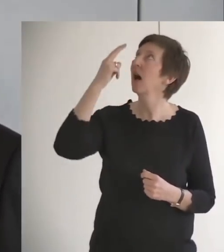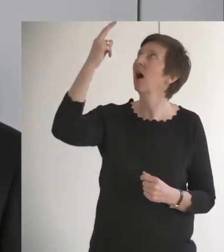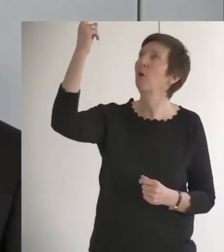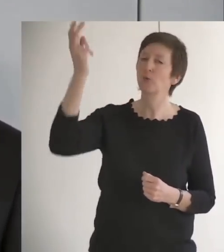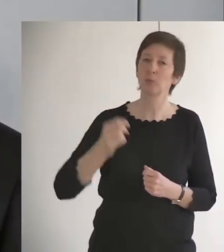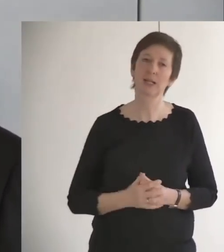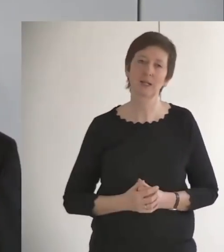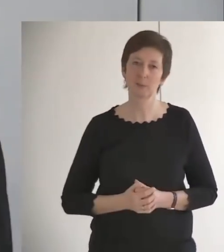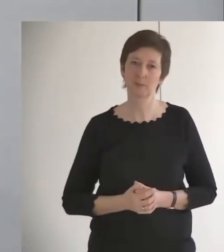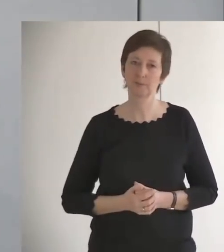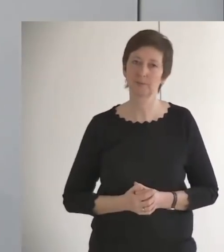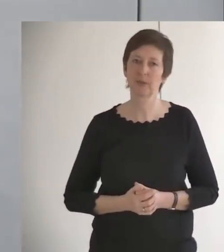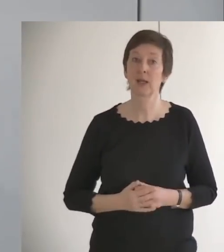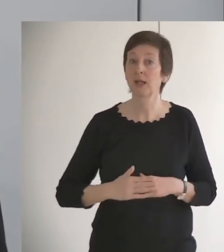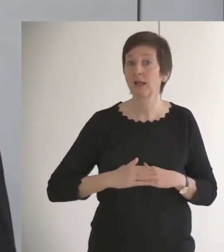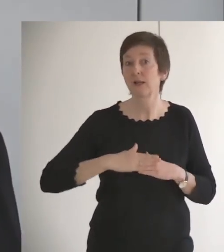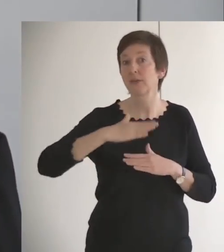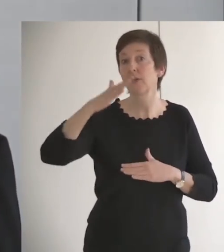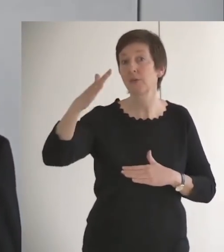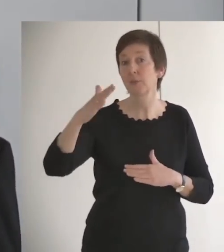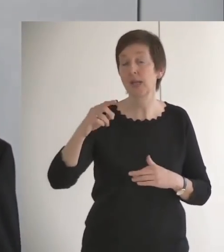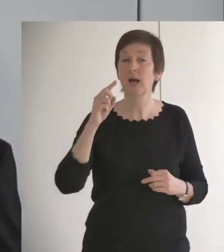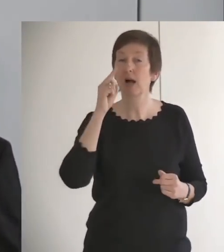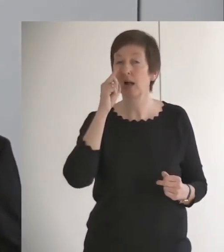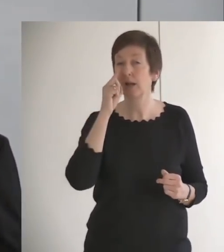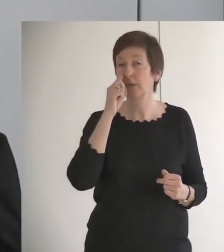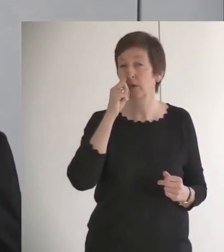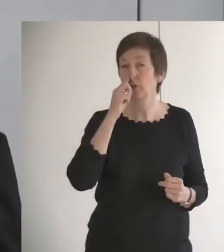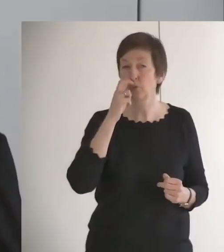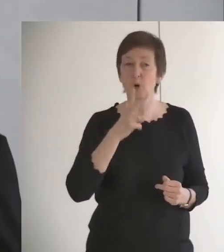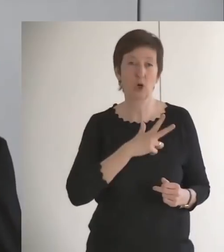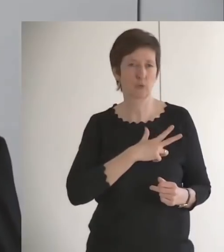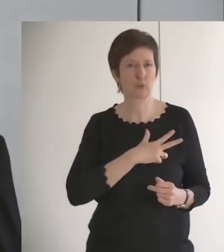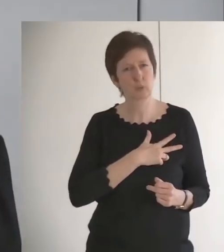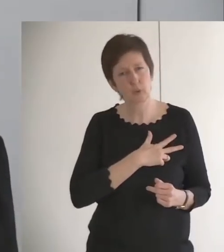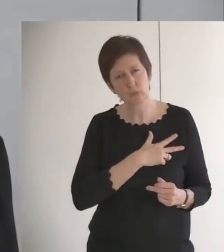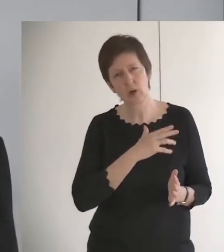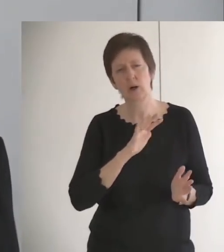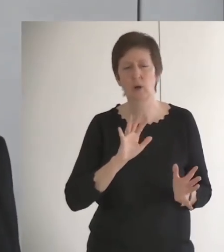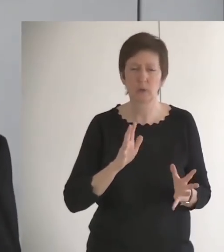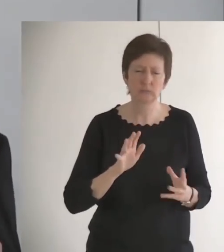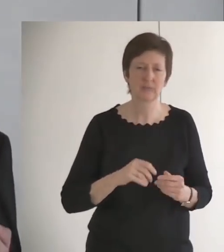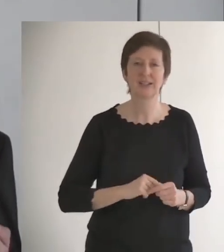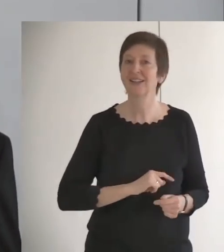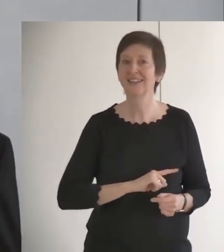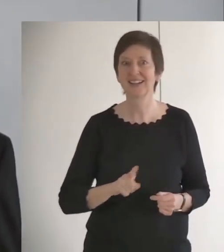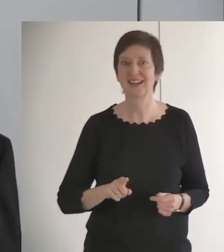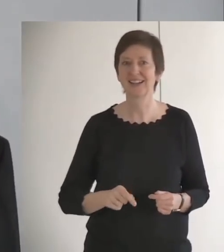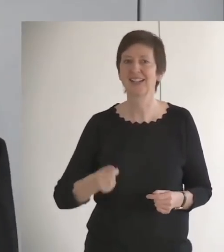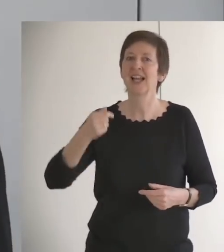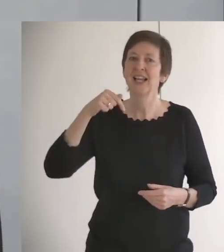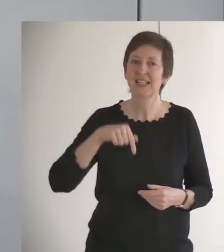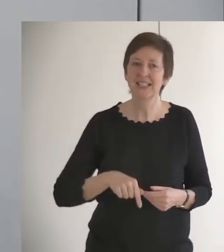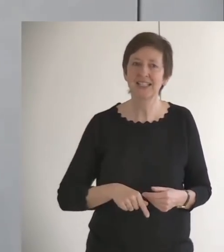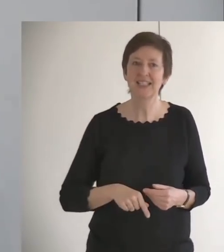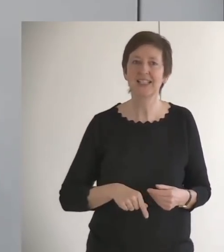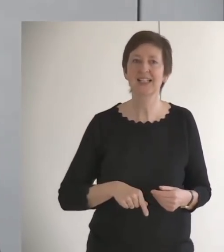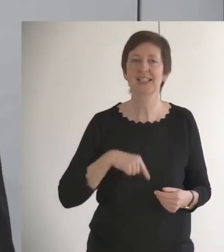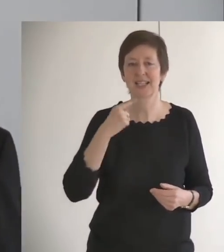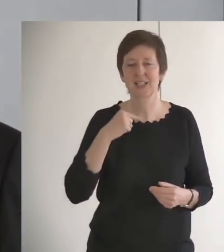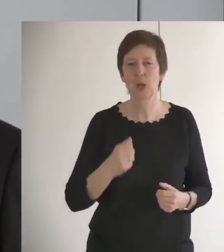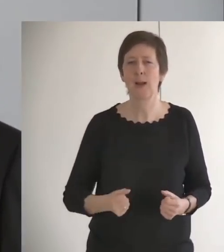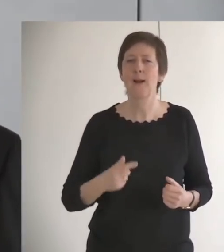weit mehr als eben nur ein Fürwahr oder Möglichhalten. Nein, ihr Lieben, hier drückt er auf. Meine